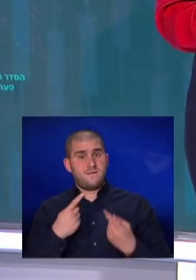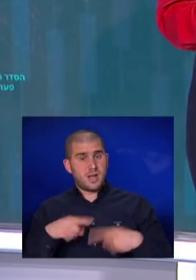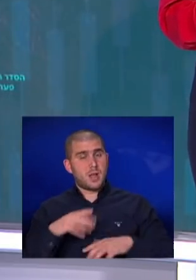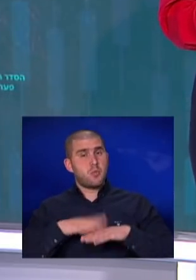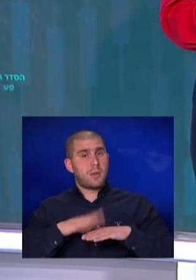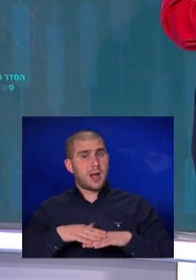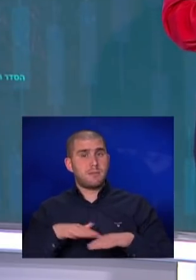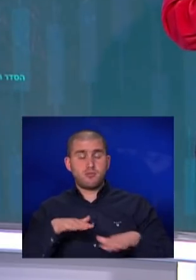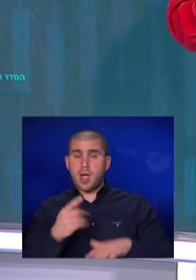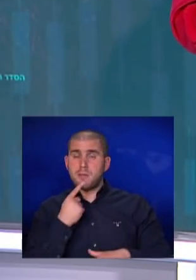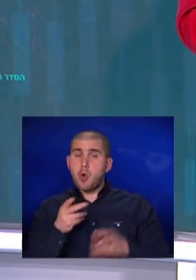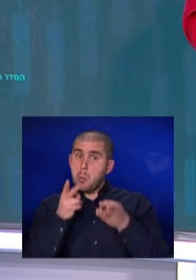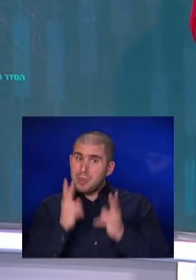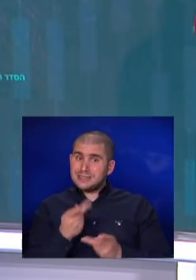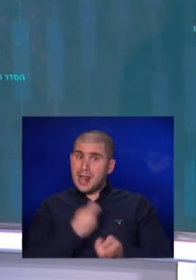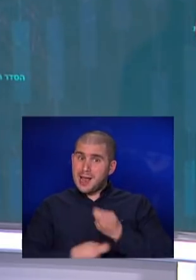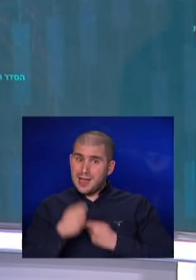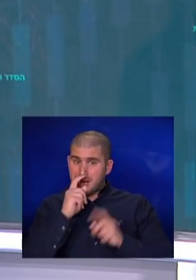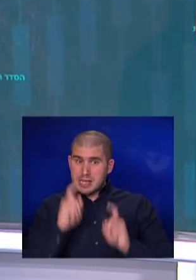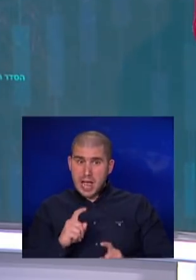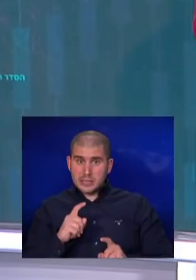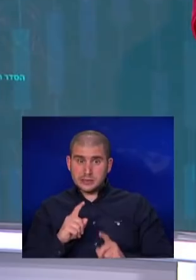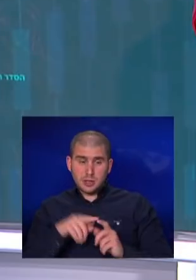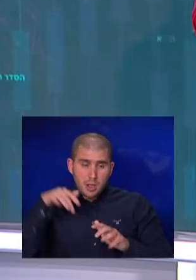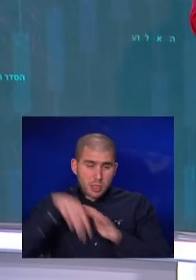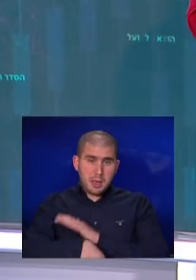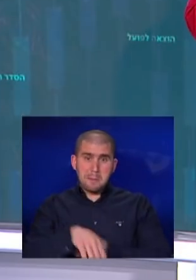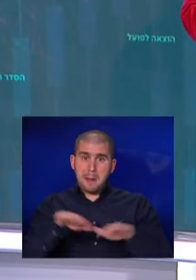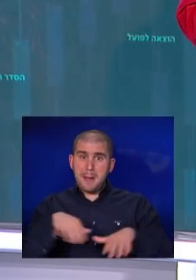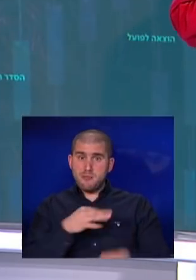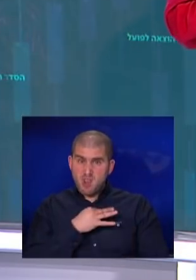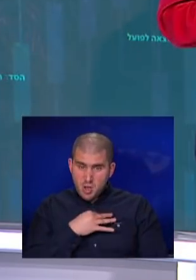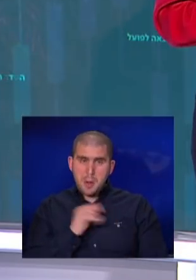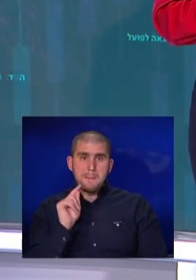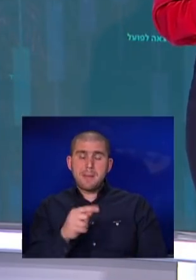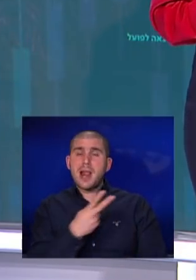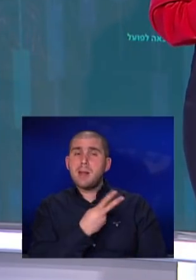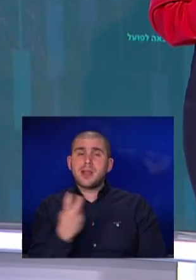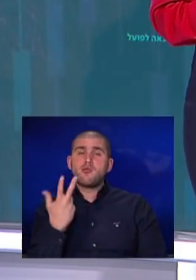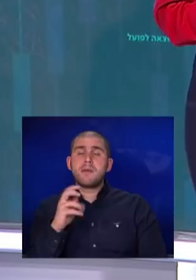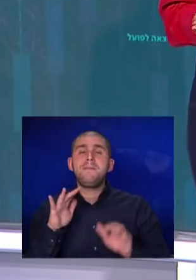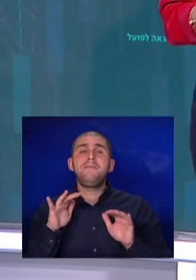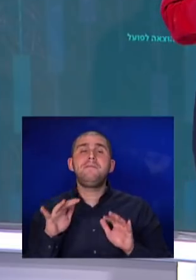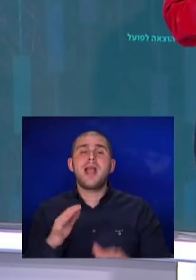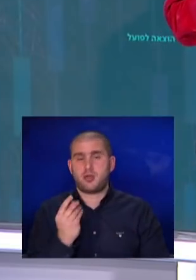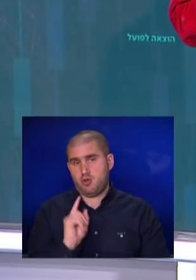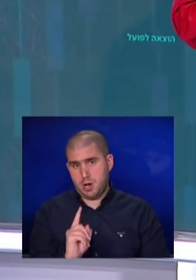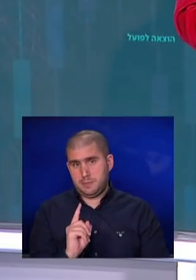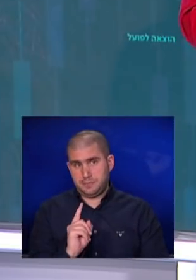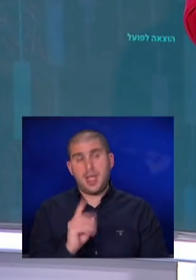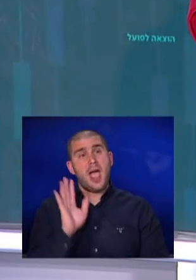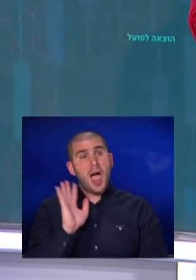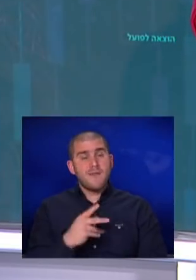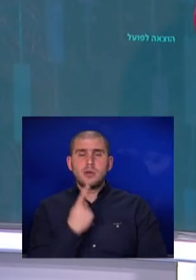ממשלתית קבעה שהפוטנציאל הכלכלי של הגז שכנראה קבור כאן במים מגיע ל-230 מיליארד שקל. עכשיו גם אם